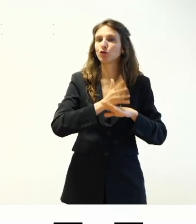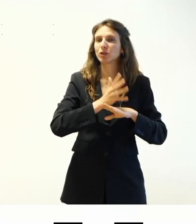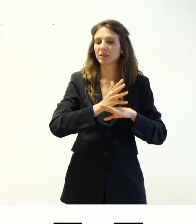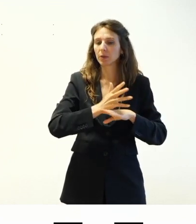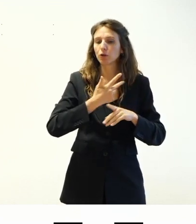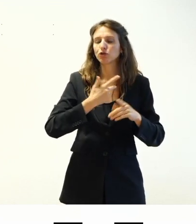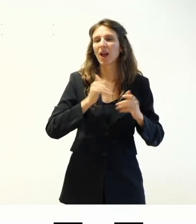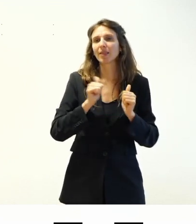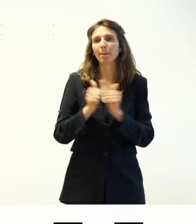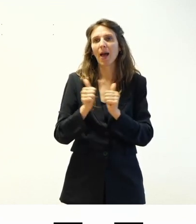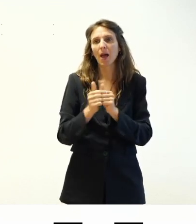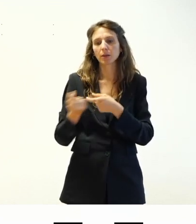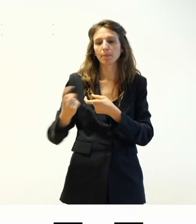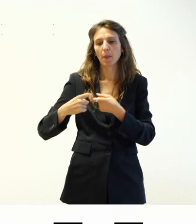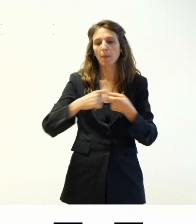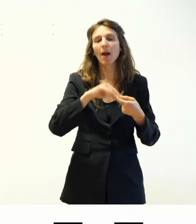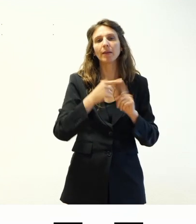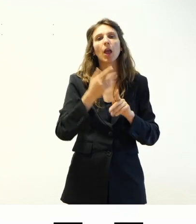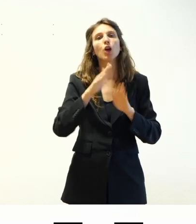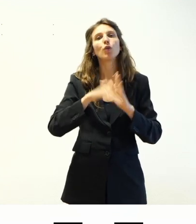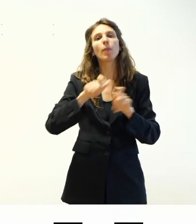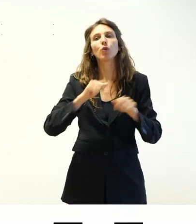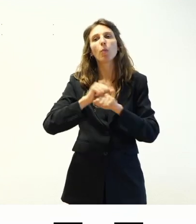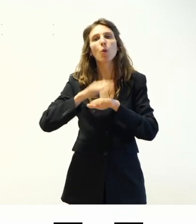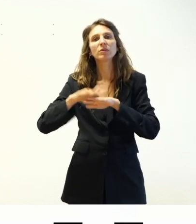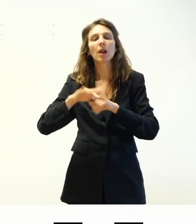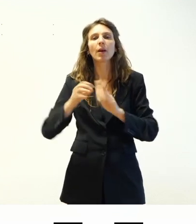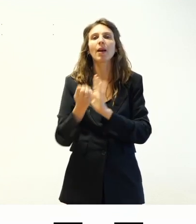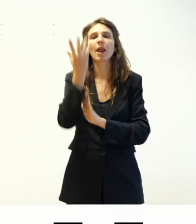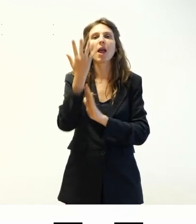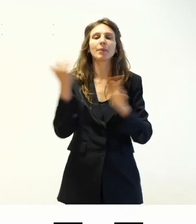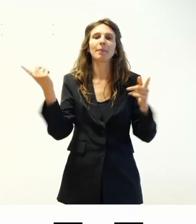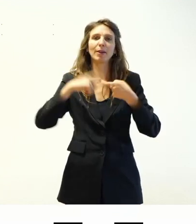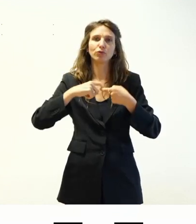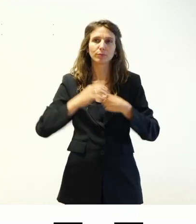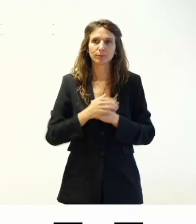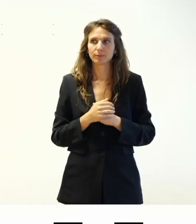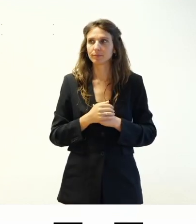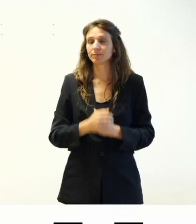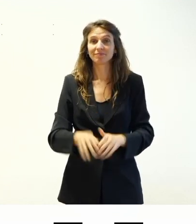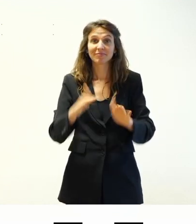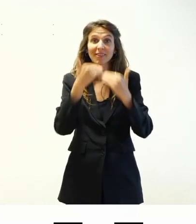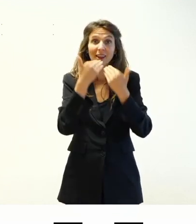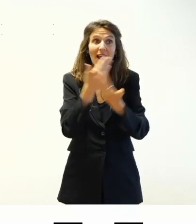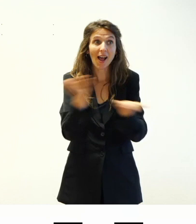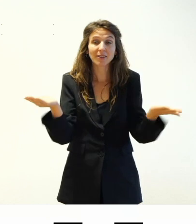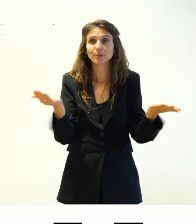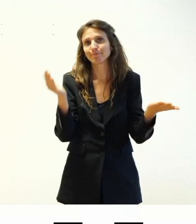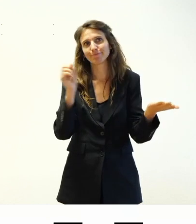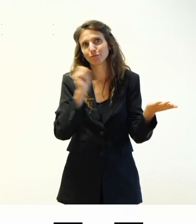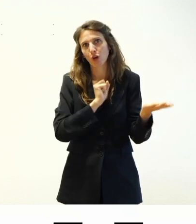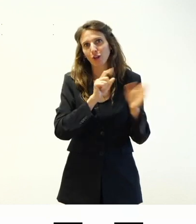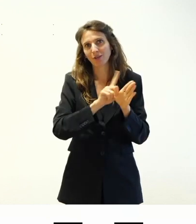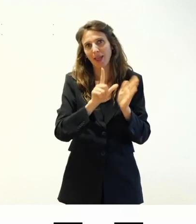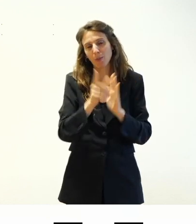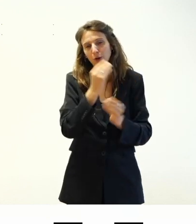di pattern che possono utilizzare gli sviluppatori per andare a creare temi accessibili io vi ringrazio non credo ci sia il tempo per